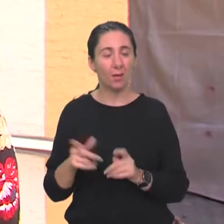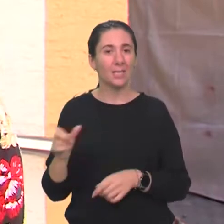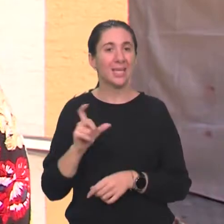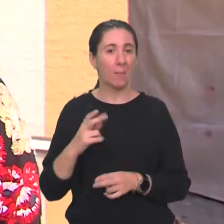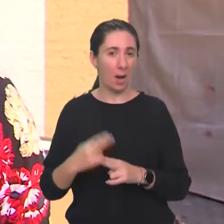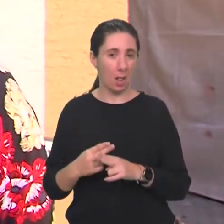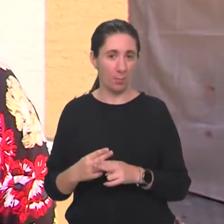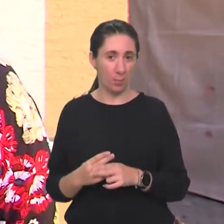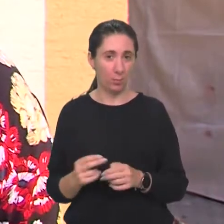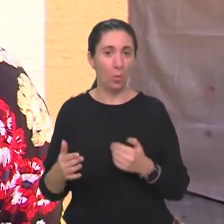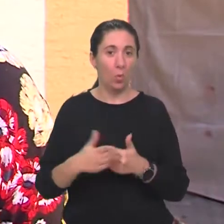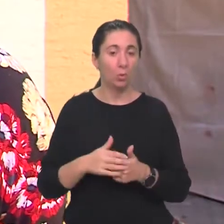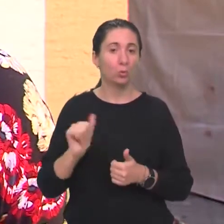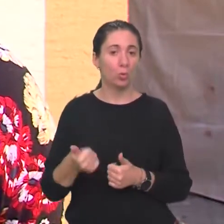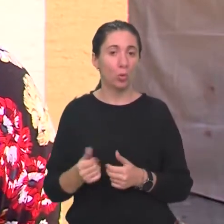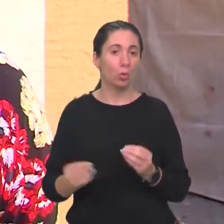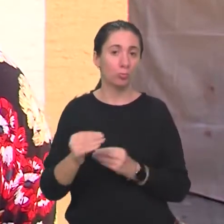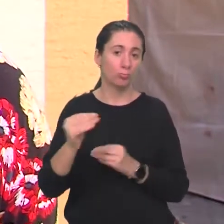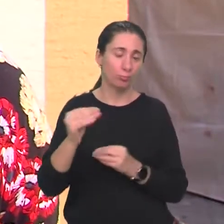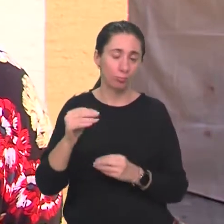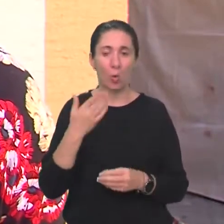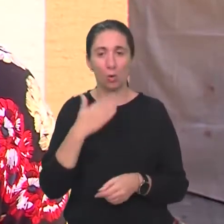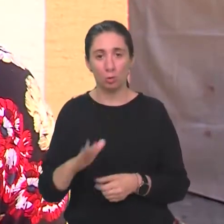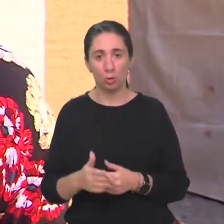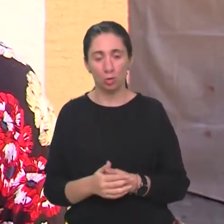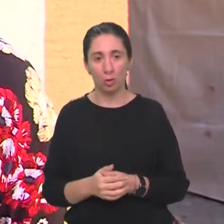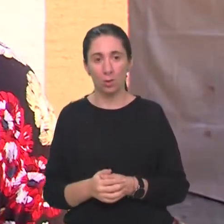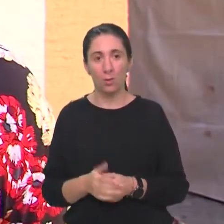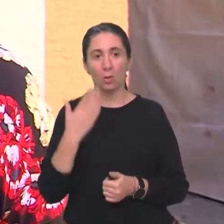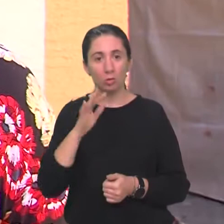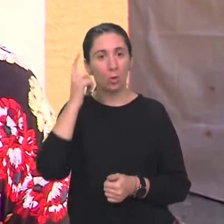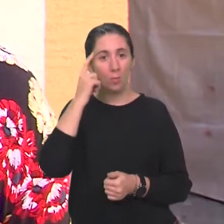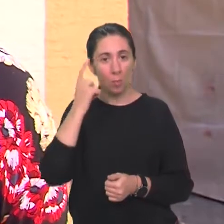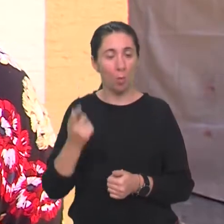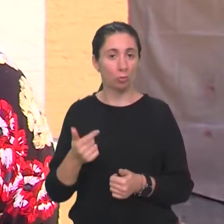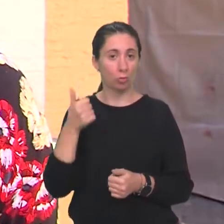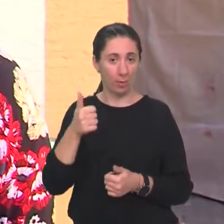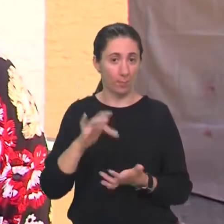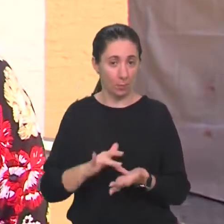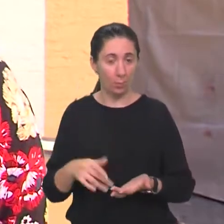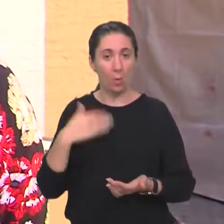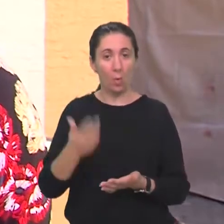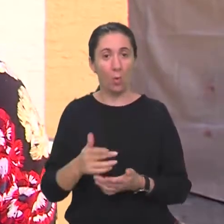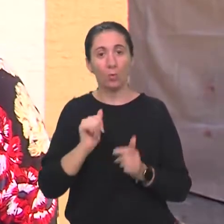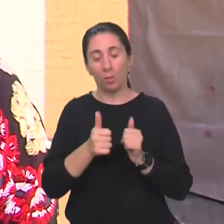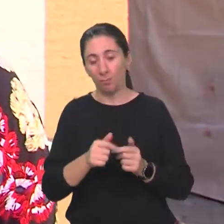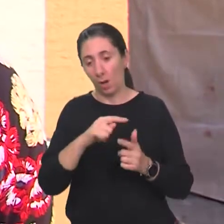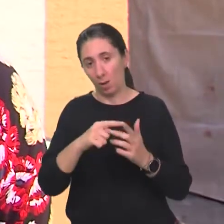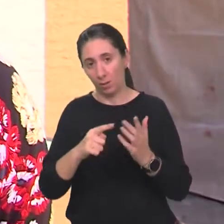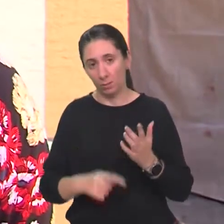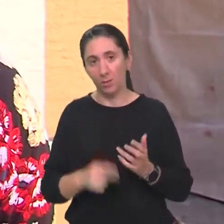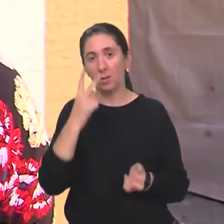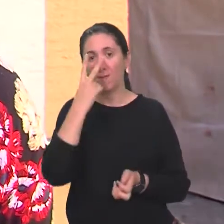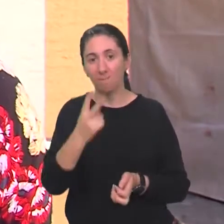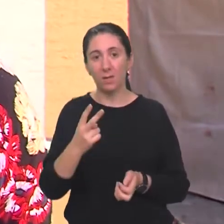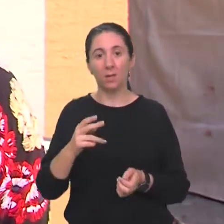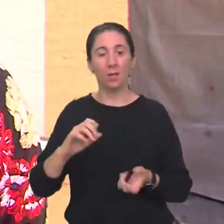cerebralnu paralizu uz još hrpu dodatnih oštećenja, znači tu je oštećenje mozga primarno koje onda ide dalje i